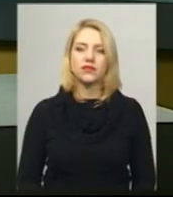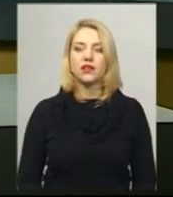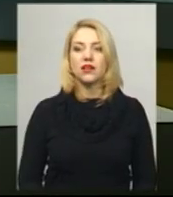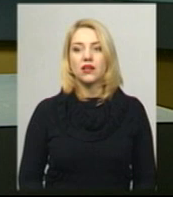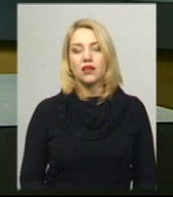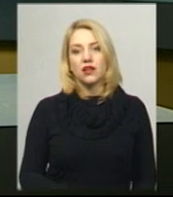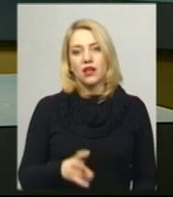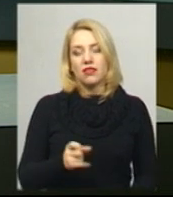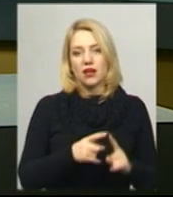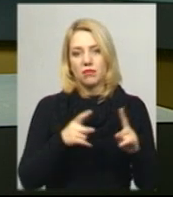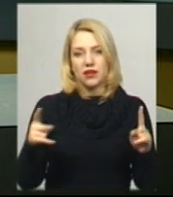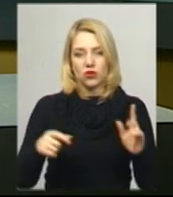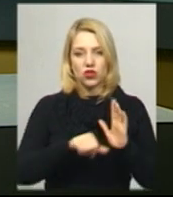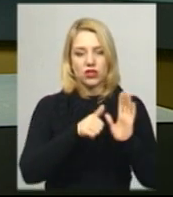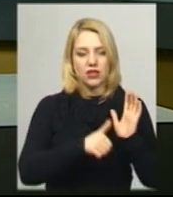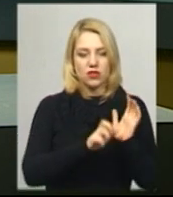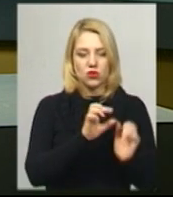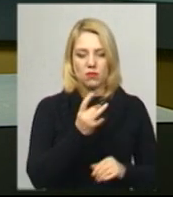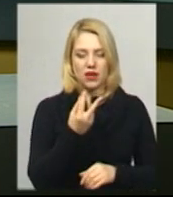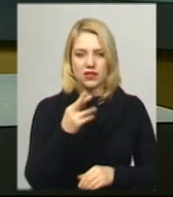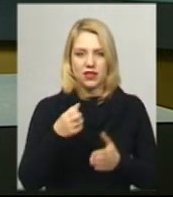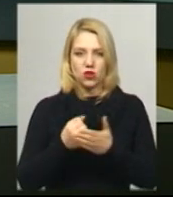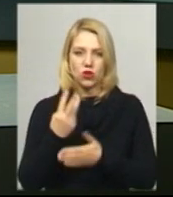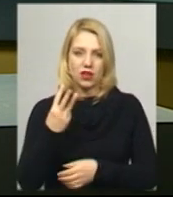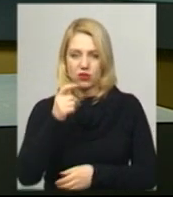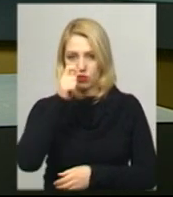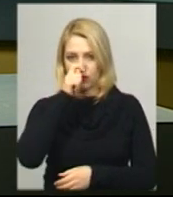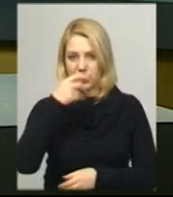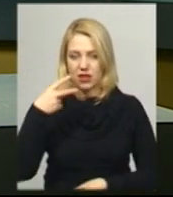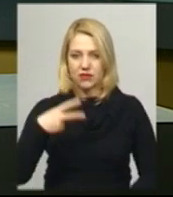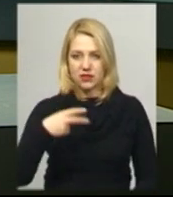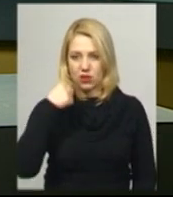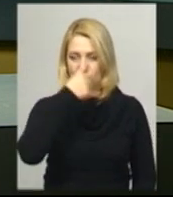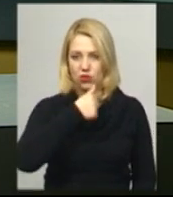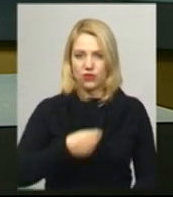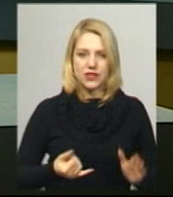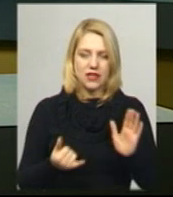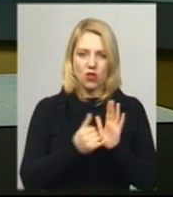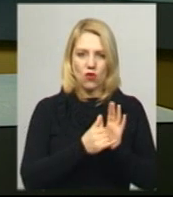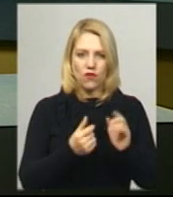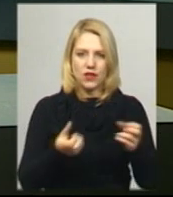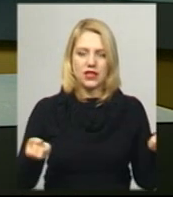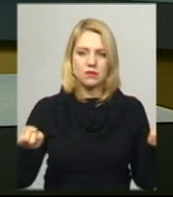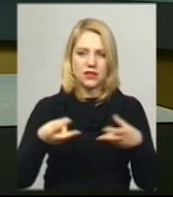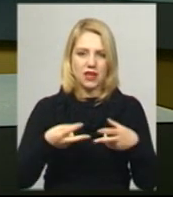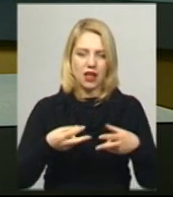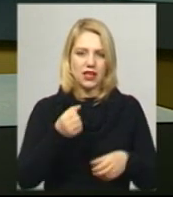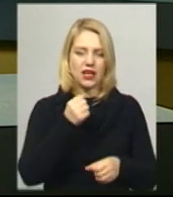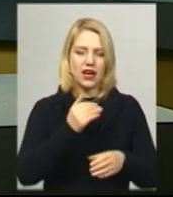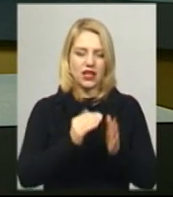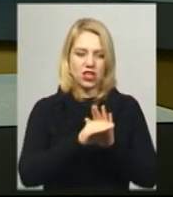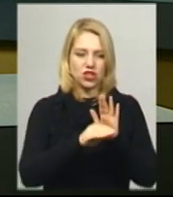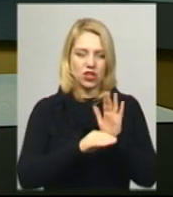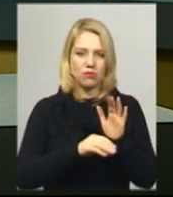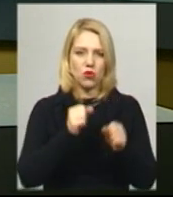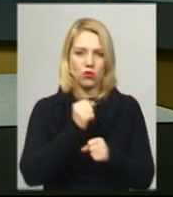На період з 16 березня до 3 квітня 2020 року встановили особливий режим роботи суддів України. Про це